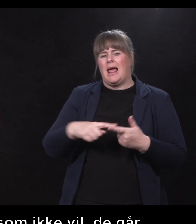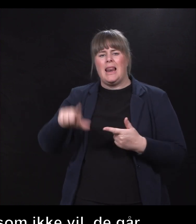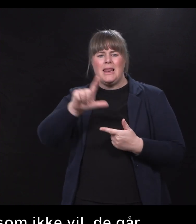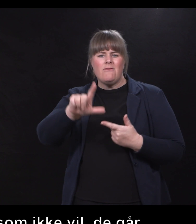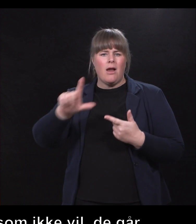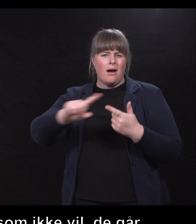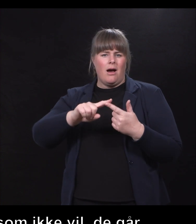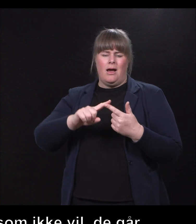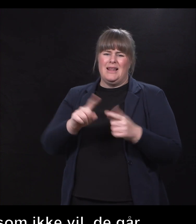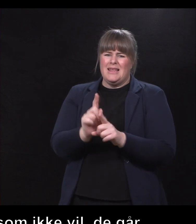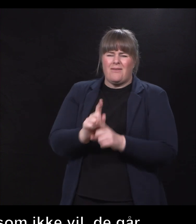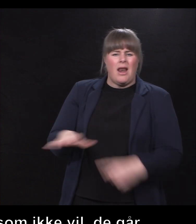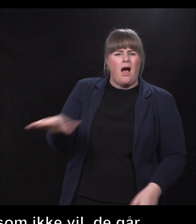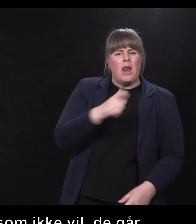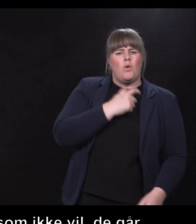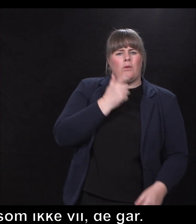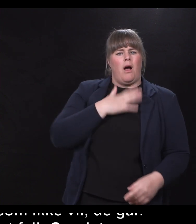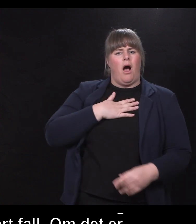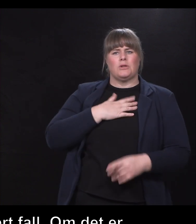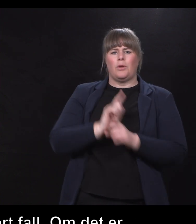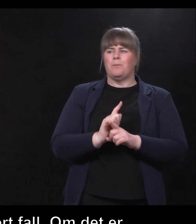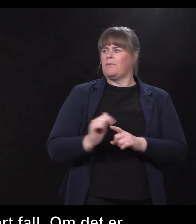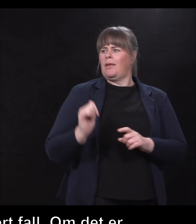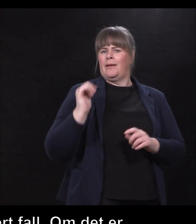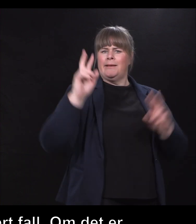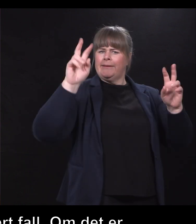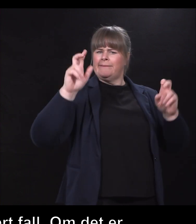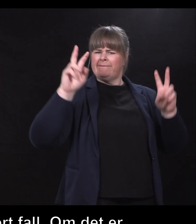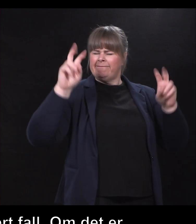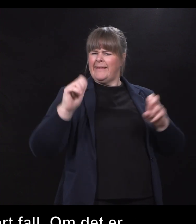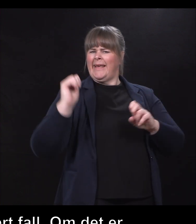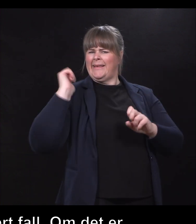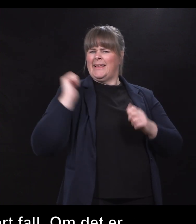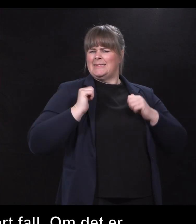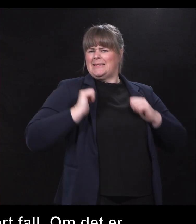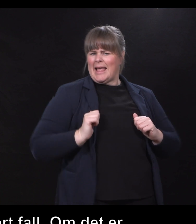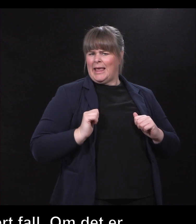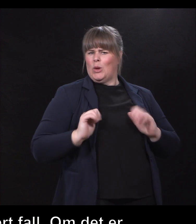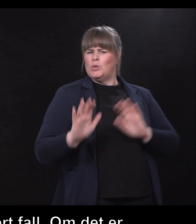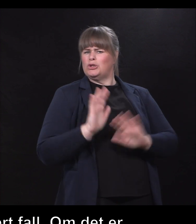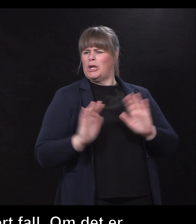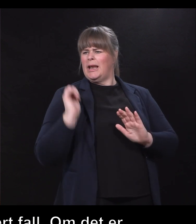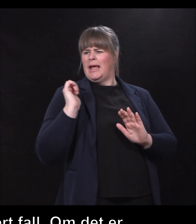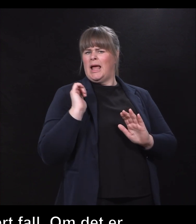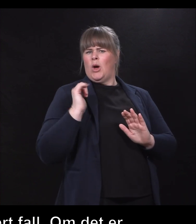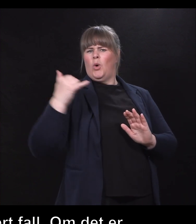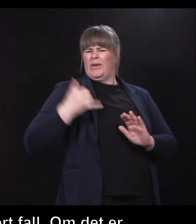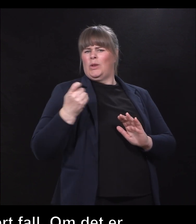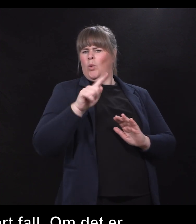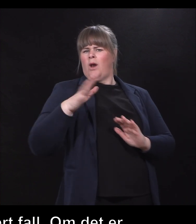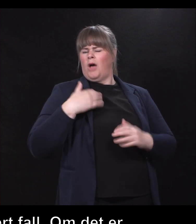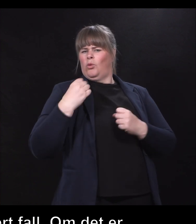alle har en sånn usynlig sekk i dem på ryggen. Så det er noensinne tungere enn andre, jeg føler sånne ting kan hjelpe mange.